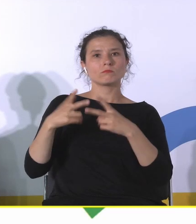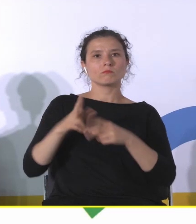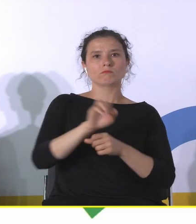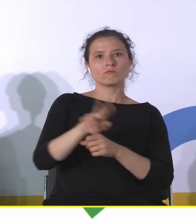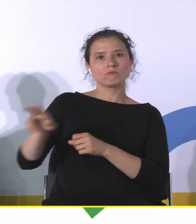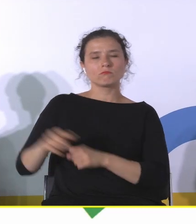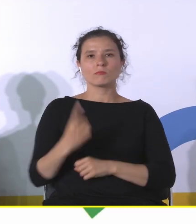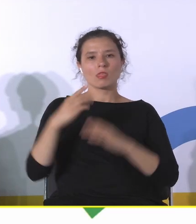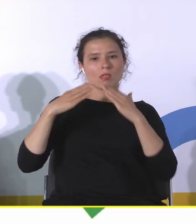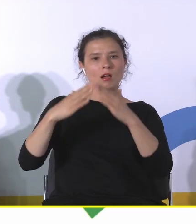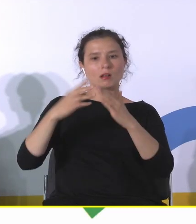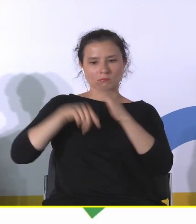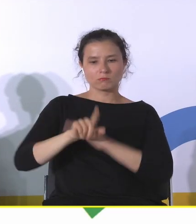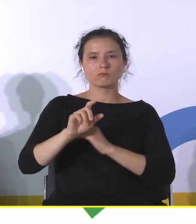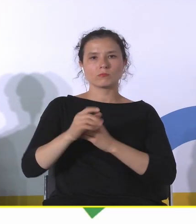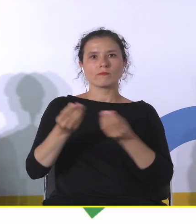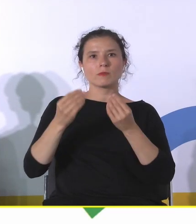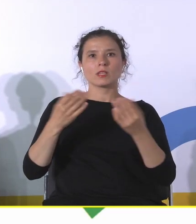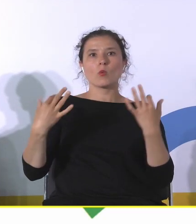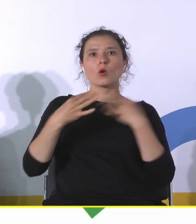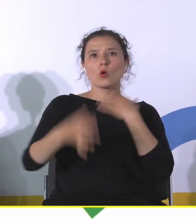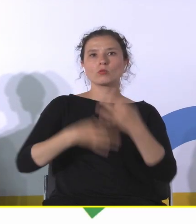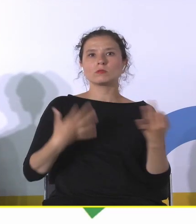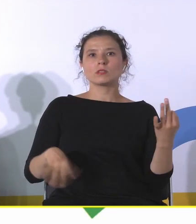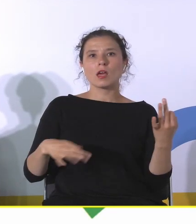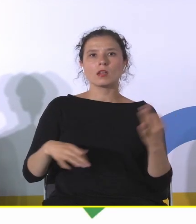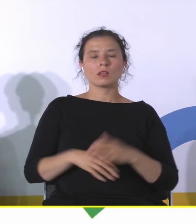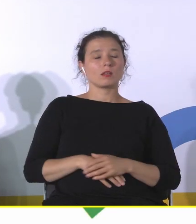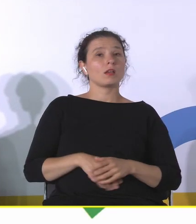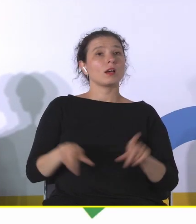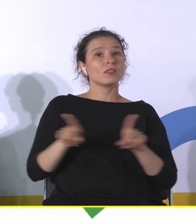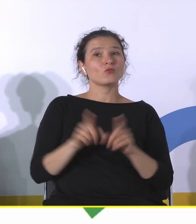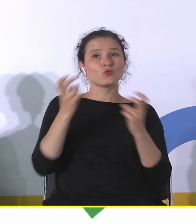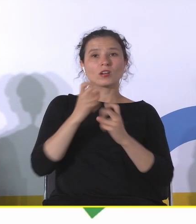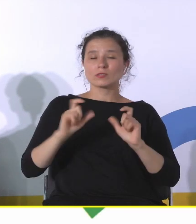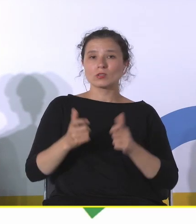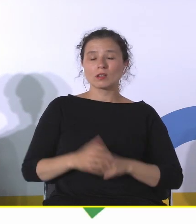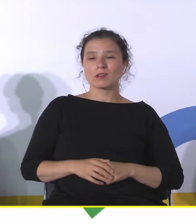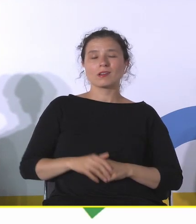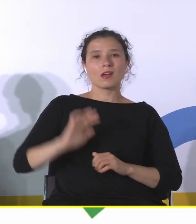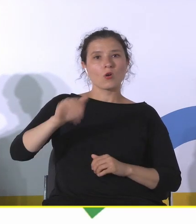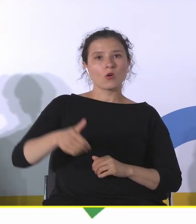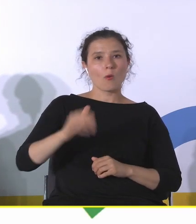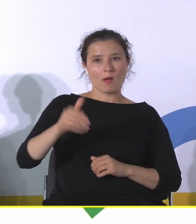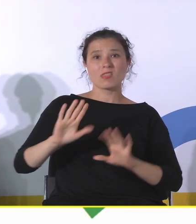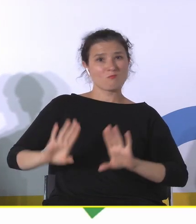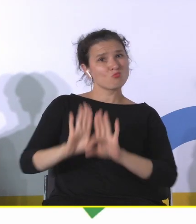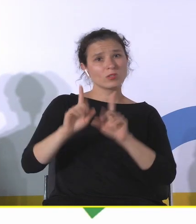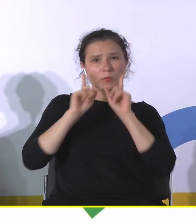odbywają się wspaniałe koncerty, ale co jest bardzo ciekawe, to muzeum właściwie